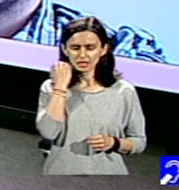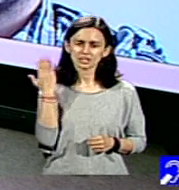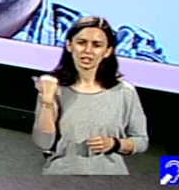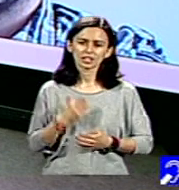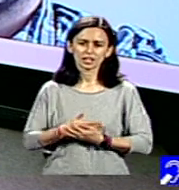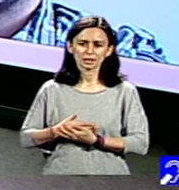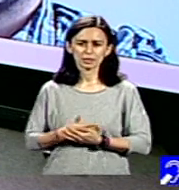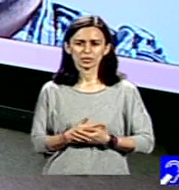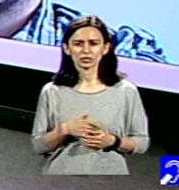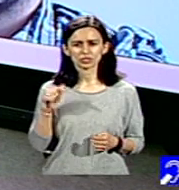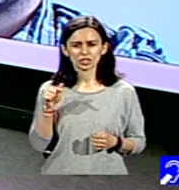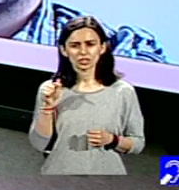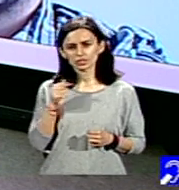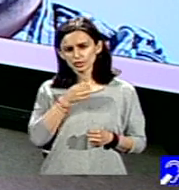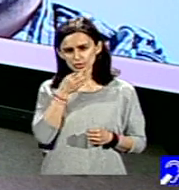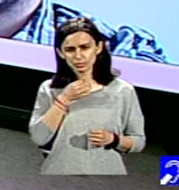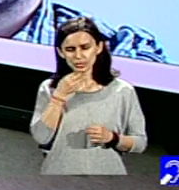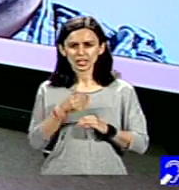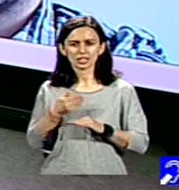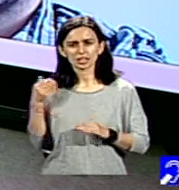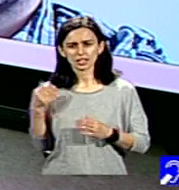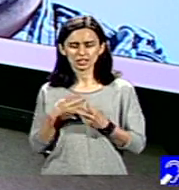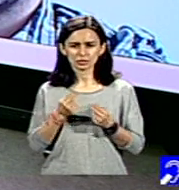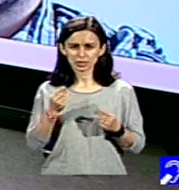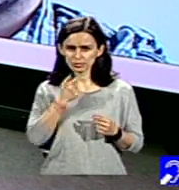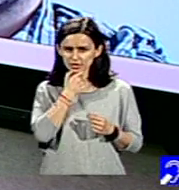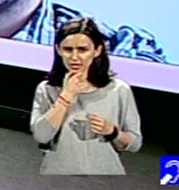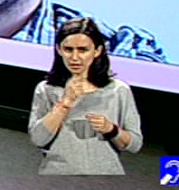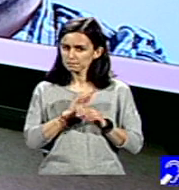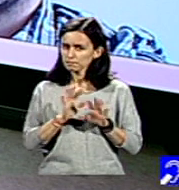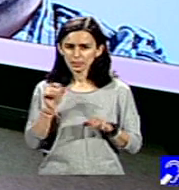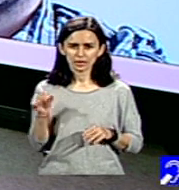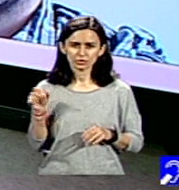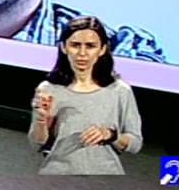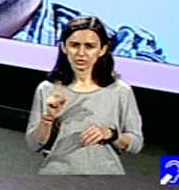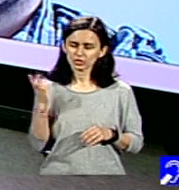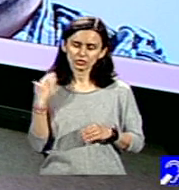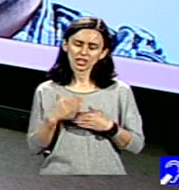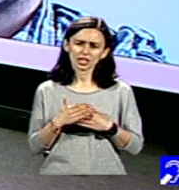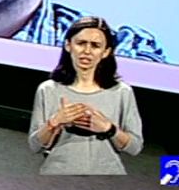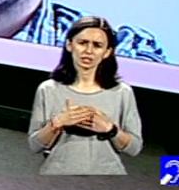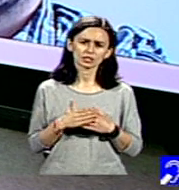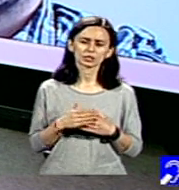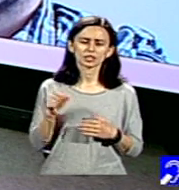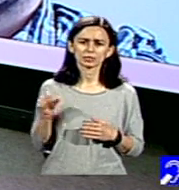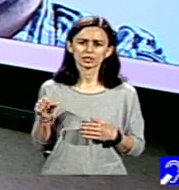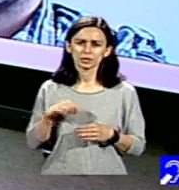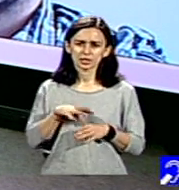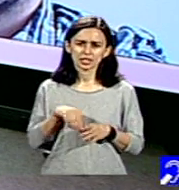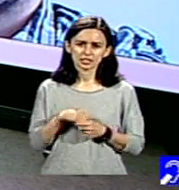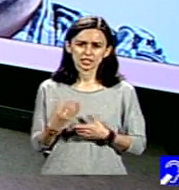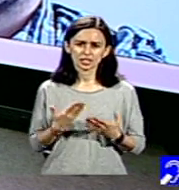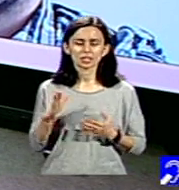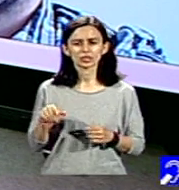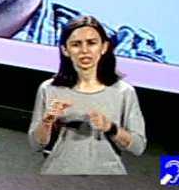chiar tu spuneai la un moment dat cu ani în urmă nimeni nu era alături de părinții care aveau astfel de situații, informațiile